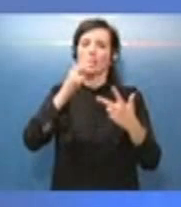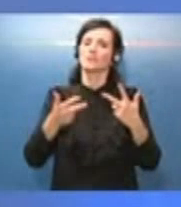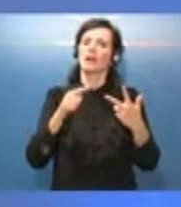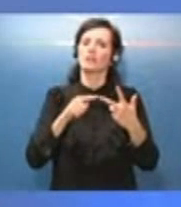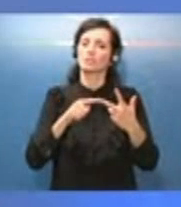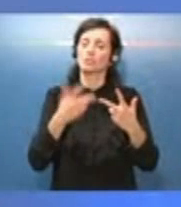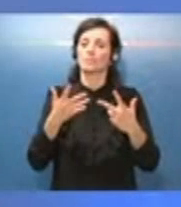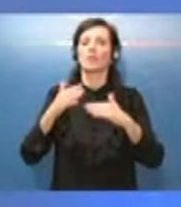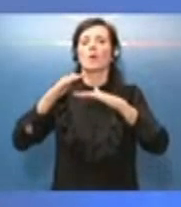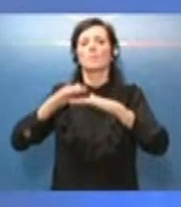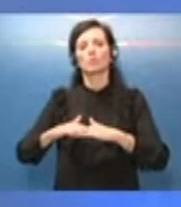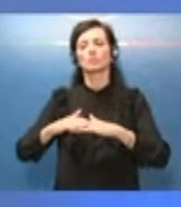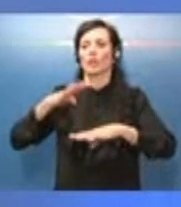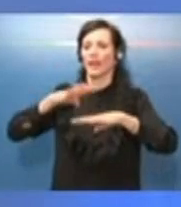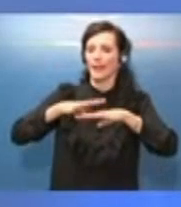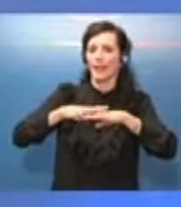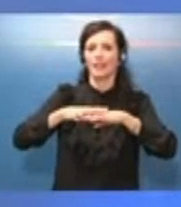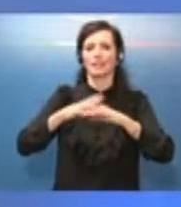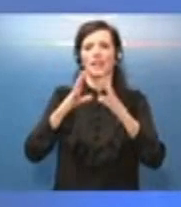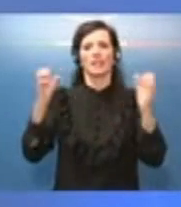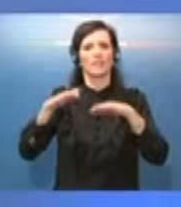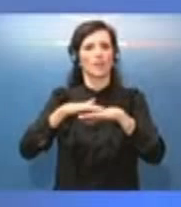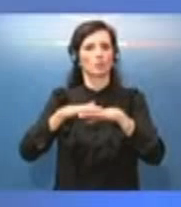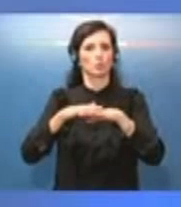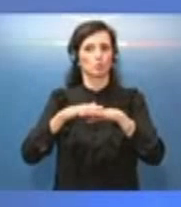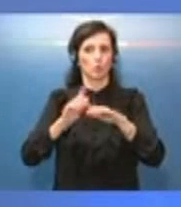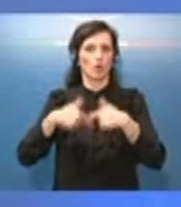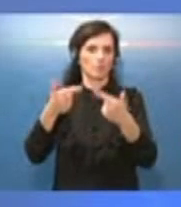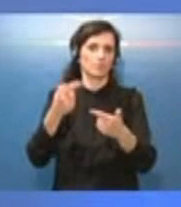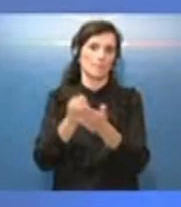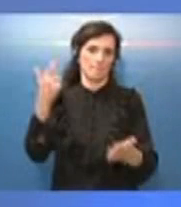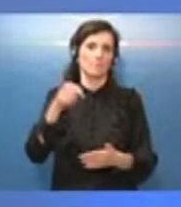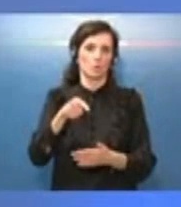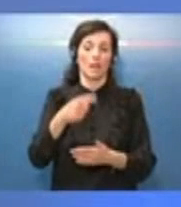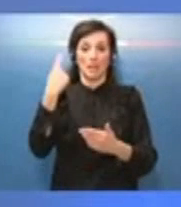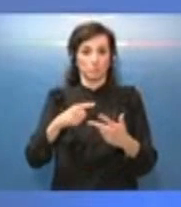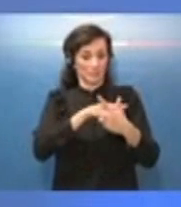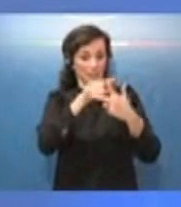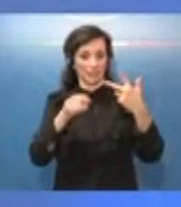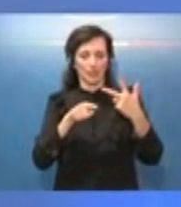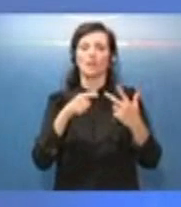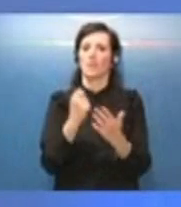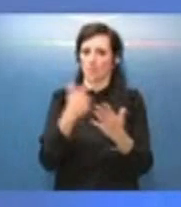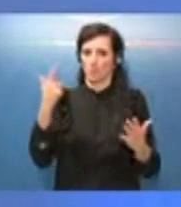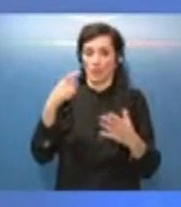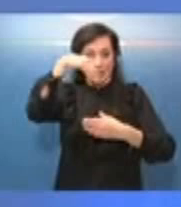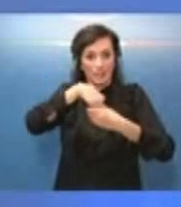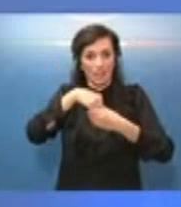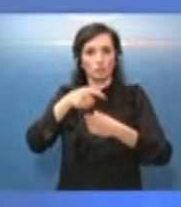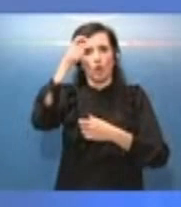protezione della rete, dell'infrastruttura. Queste sono le priorità. All'interno di queste priorità poi il Governo analizzerà